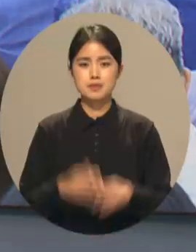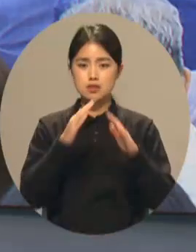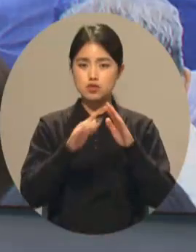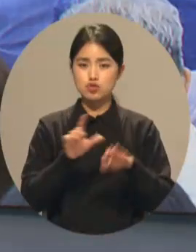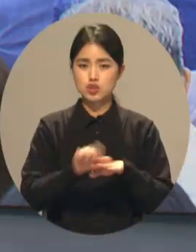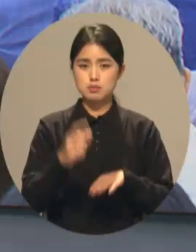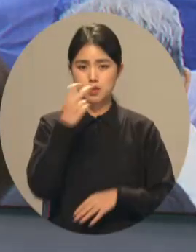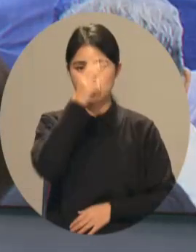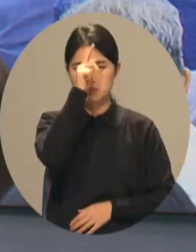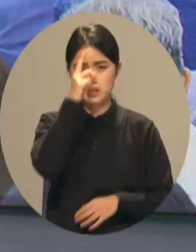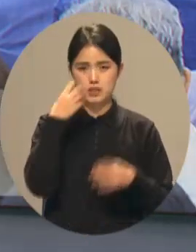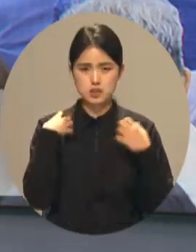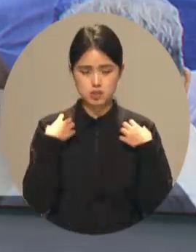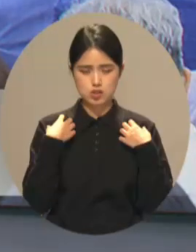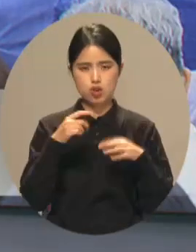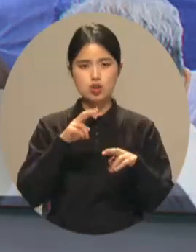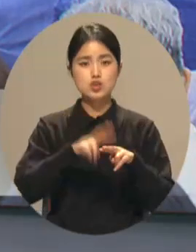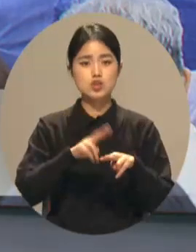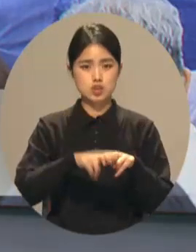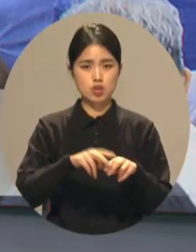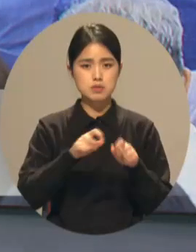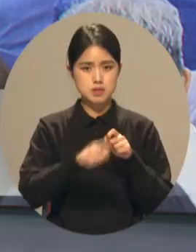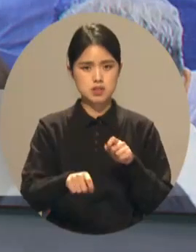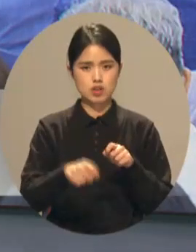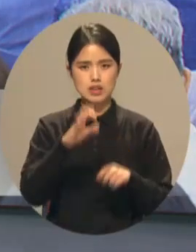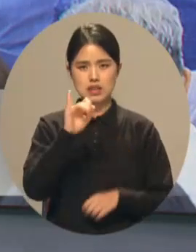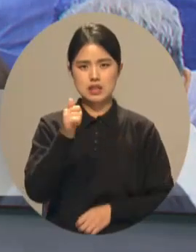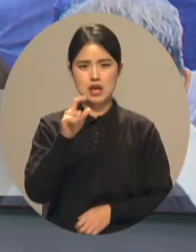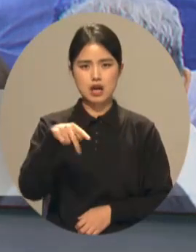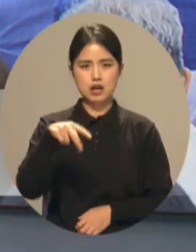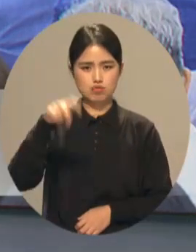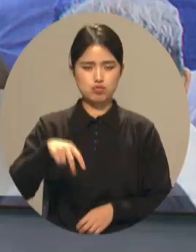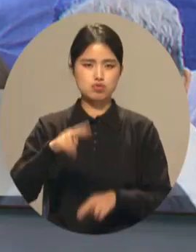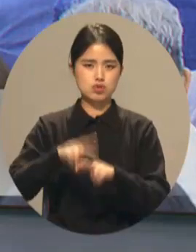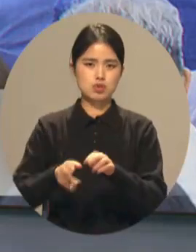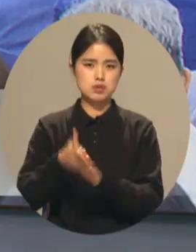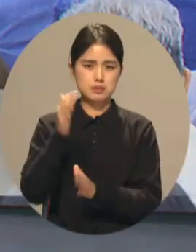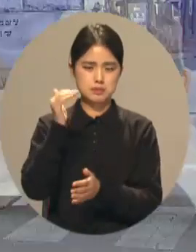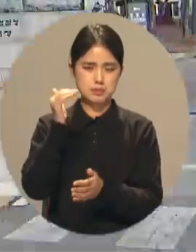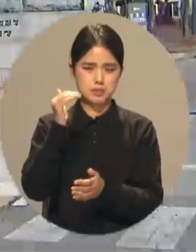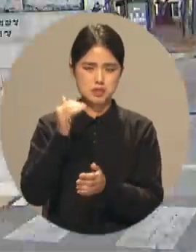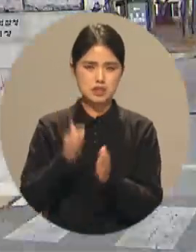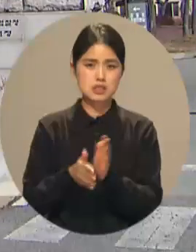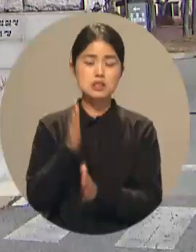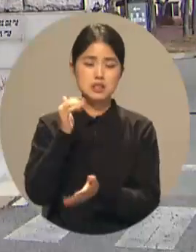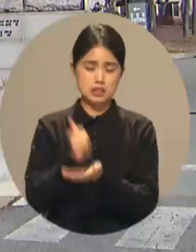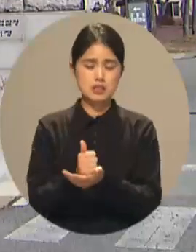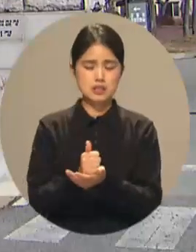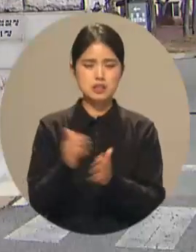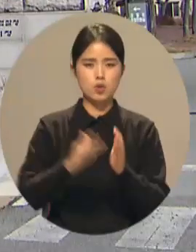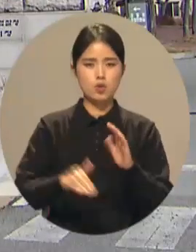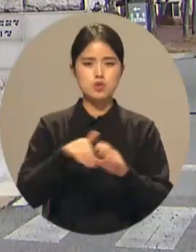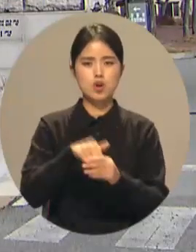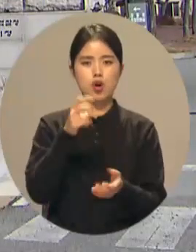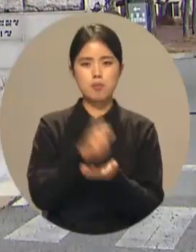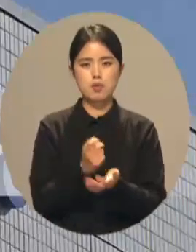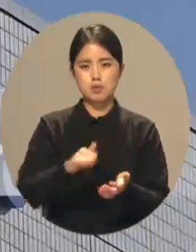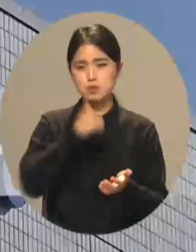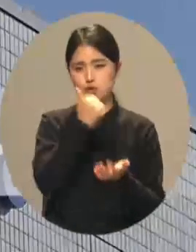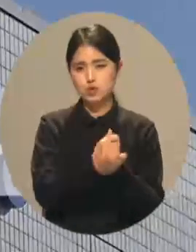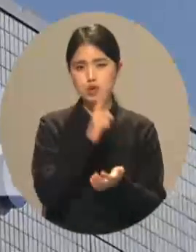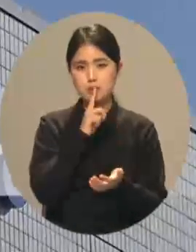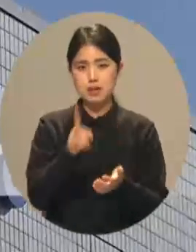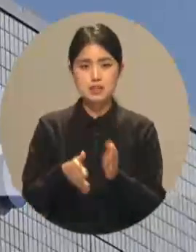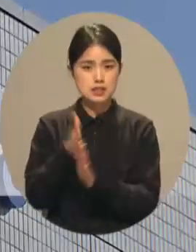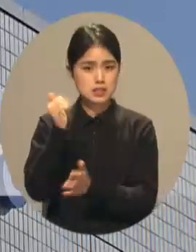전주지방검찰청 정읍지청이 이학수 정읍시장을 공직선거법 위반 혐의로 불구속 기소했습니다. 이학수 시장은